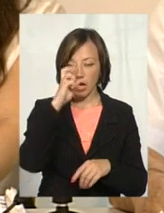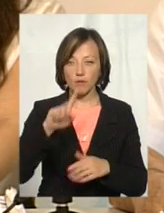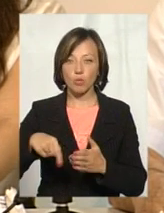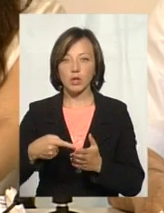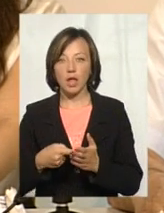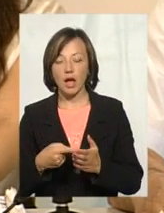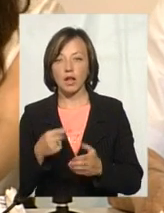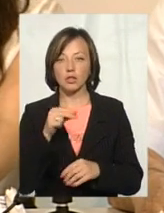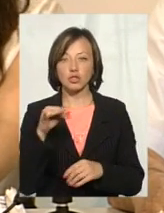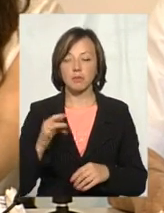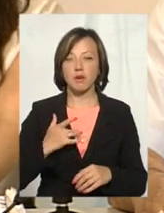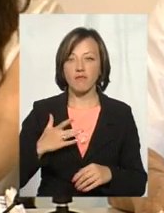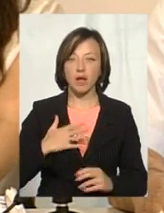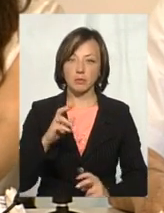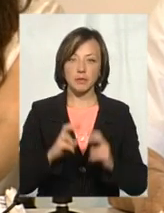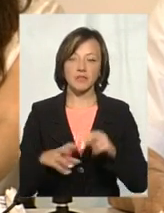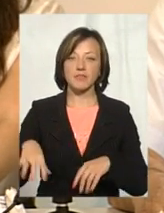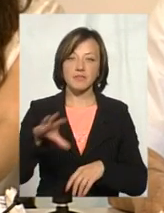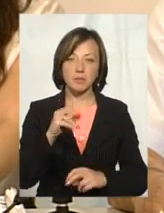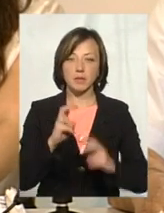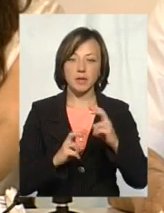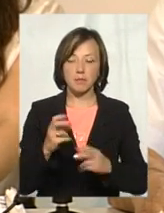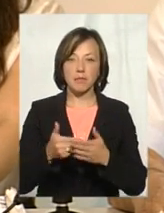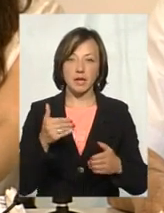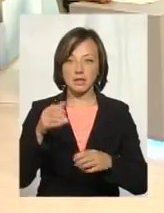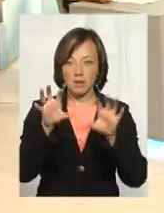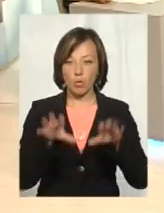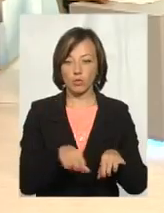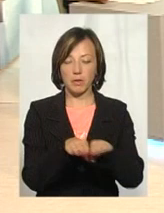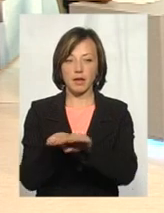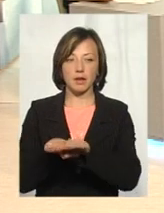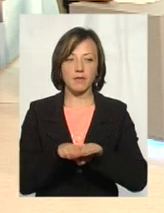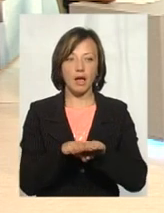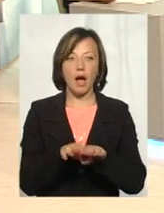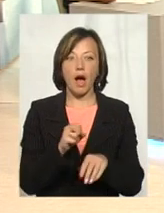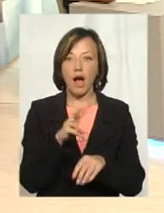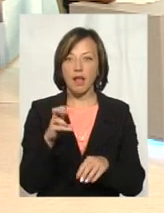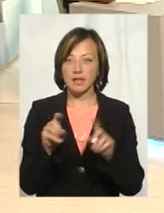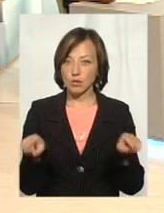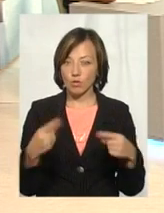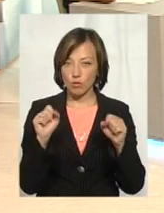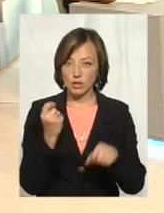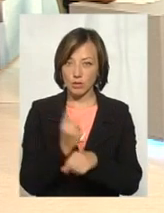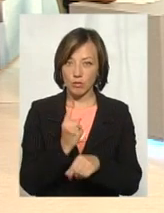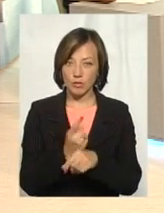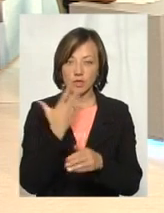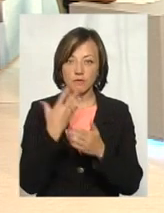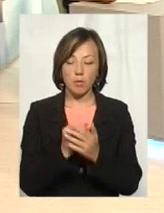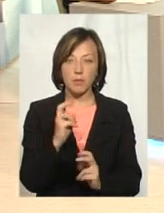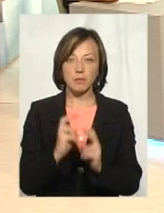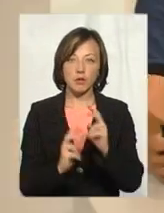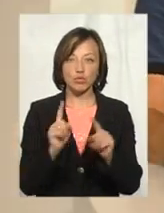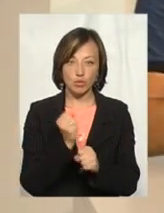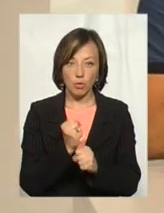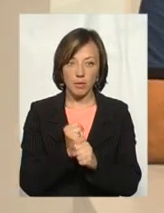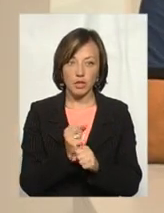комунальне, чи приватне підприємство. Всі підприємства перед законом Рівни. Але ж будь-який засновник може заборонити своєму підприємству